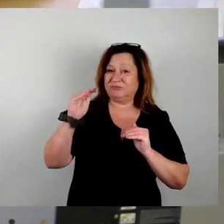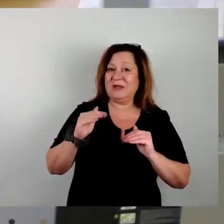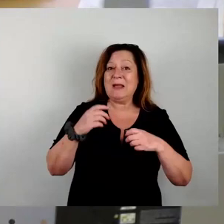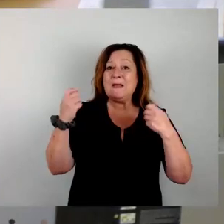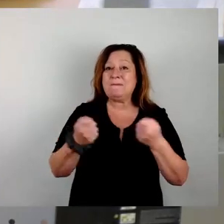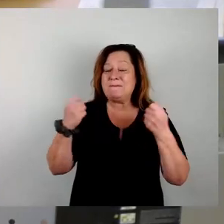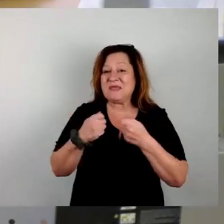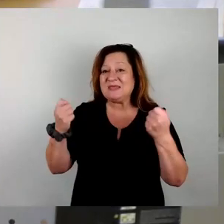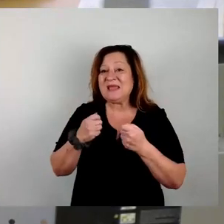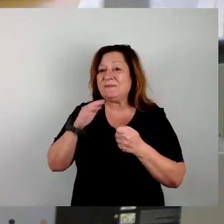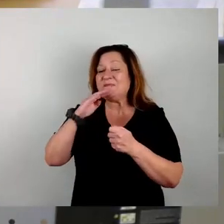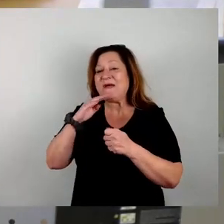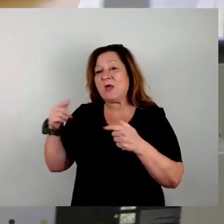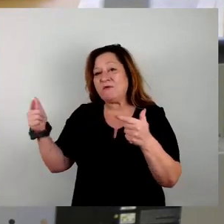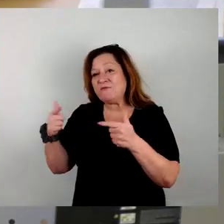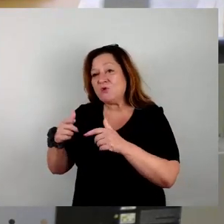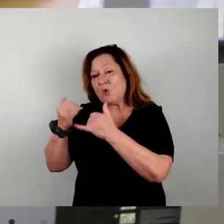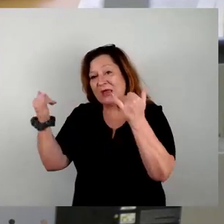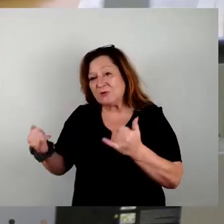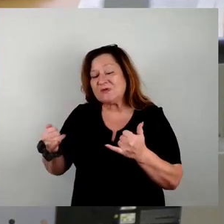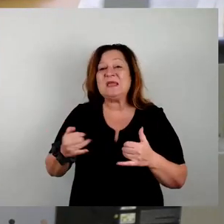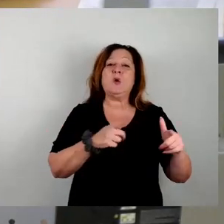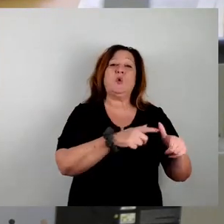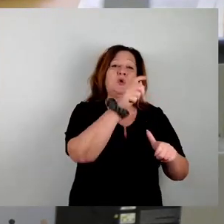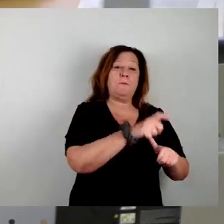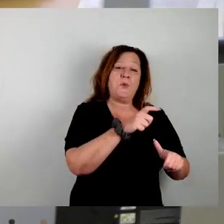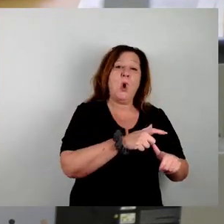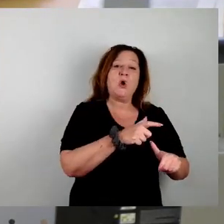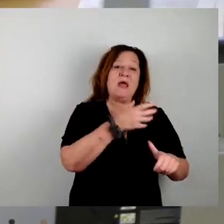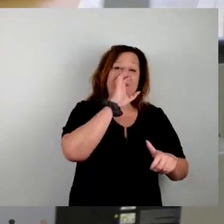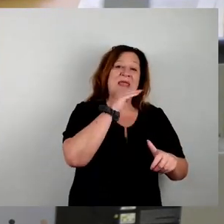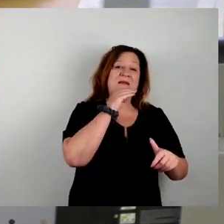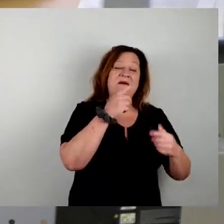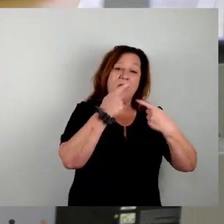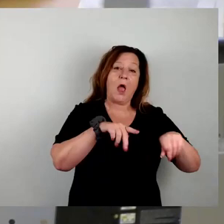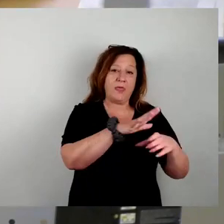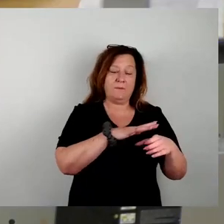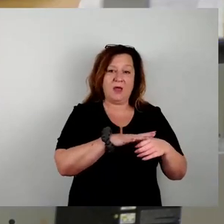Industrie und die Bürger haben dann eben ihr Trinkwasser in einem anderen Bereich netz.